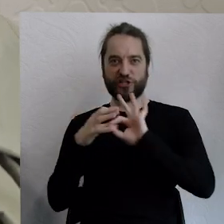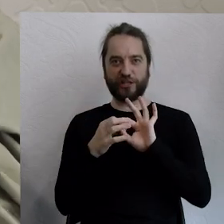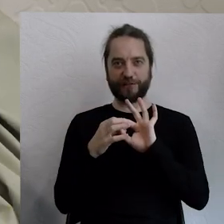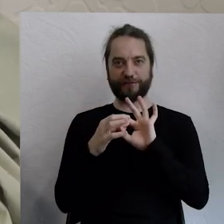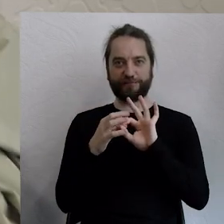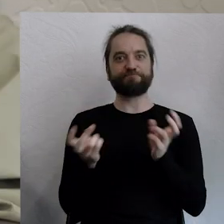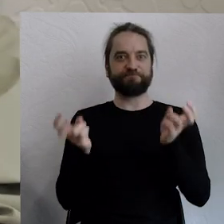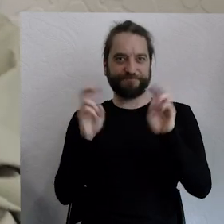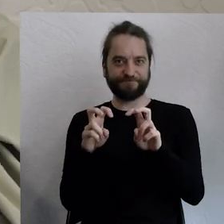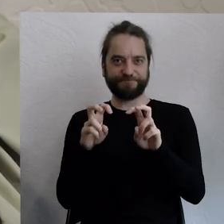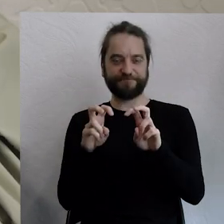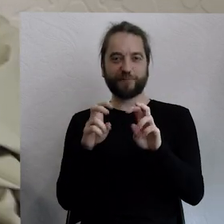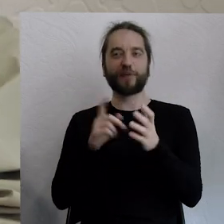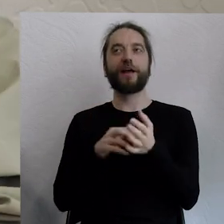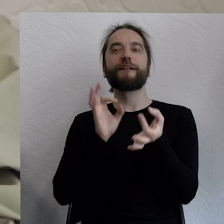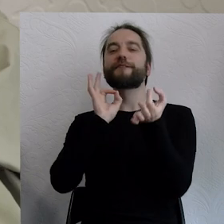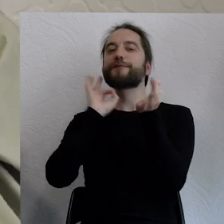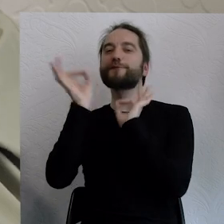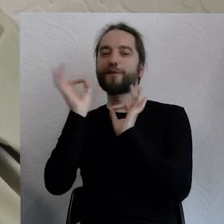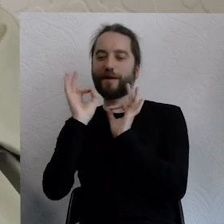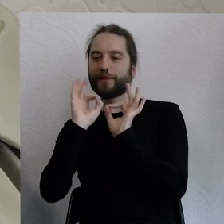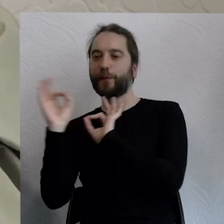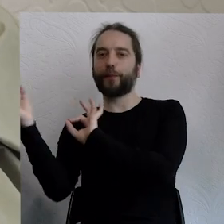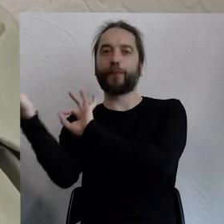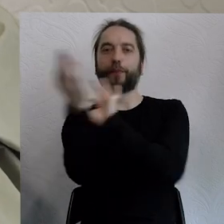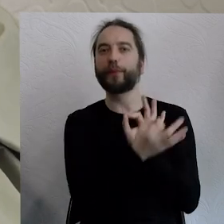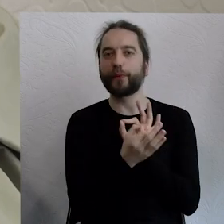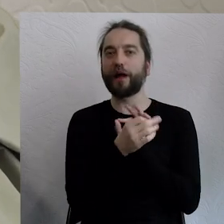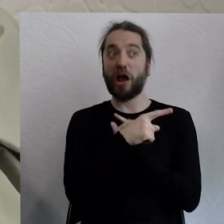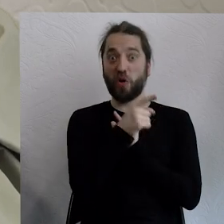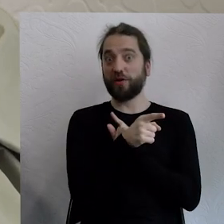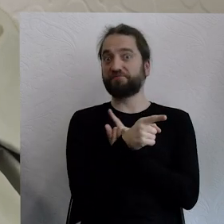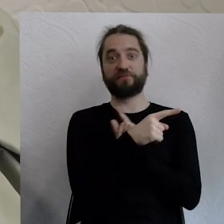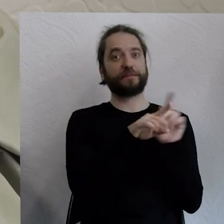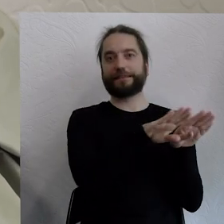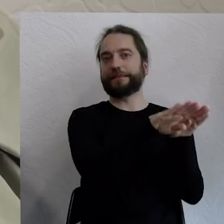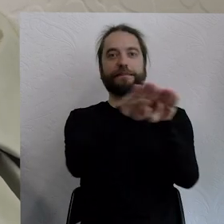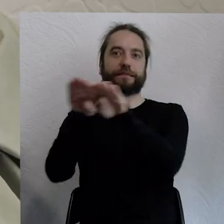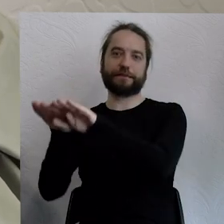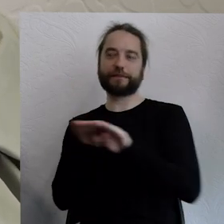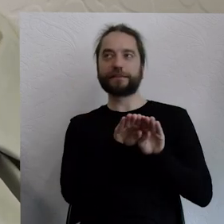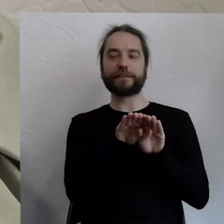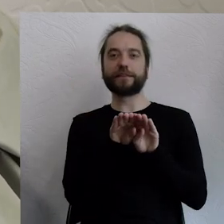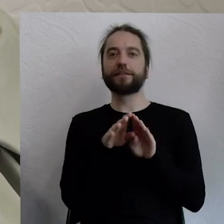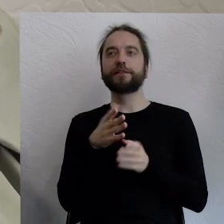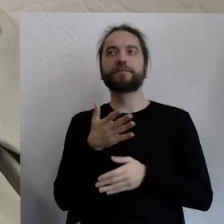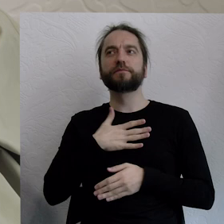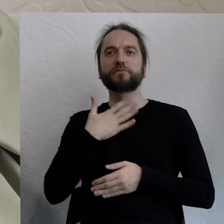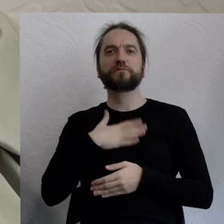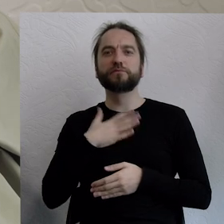przechodzi informacja, ale ta informacja jest wspólna. I czuć zapach tostów.